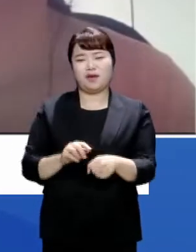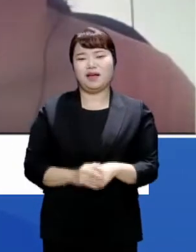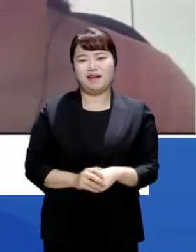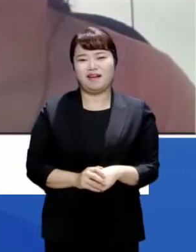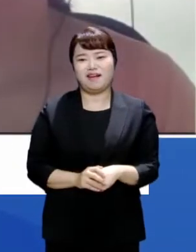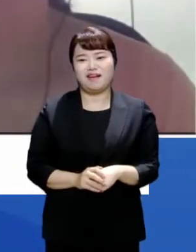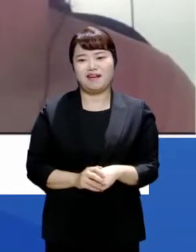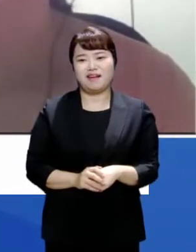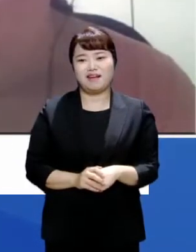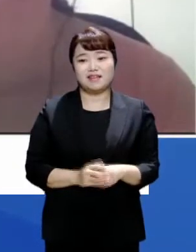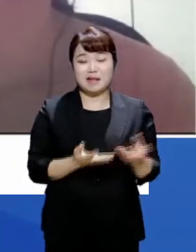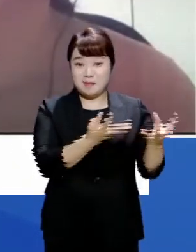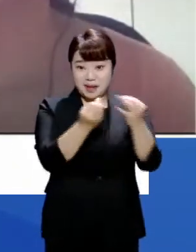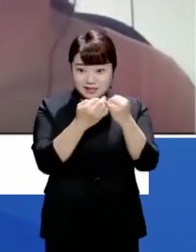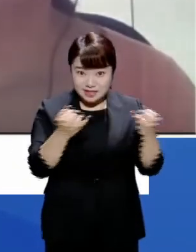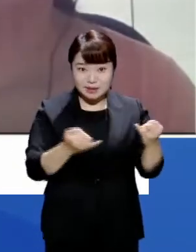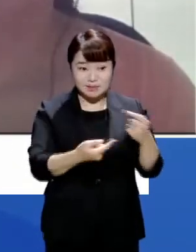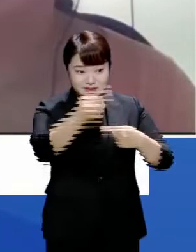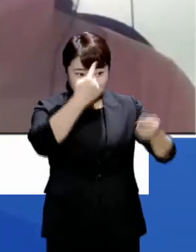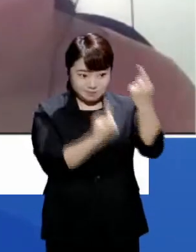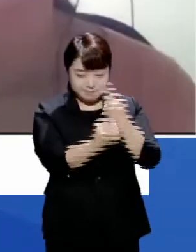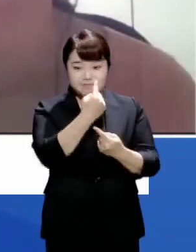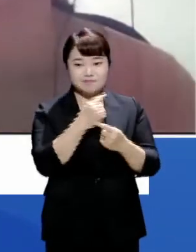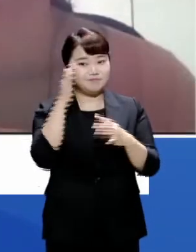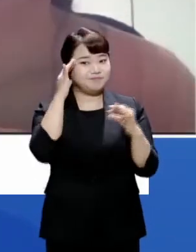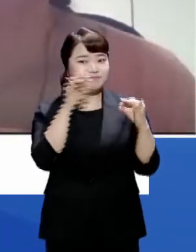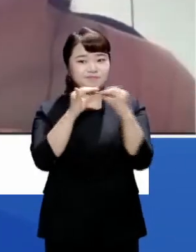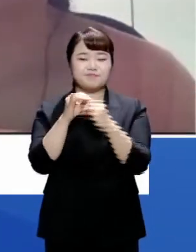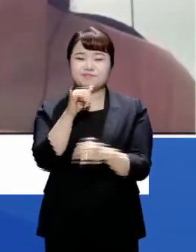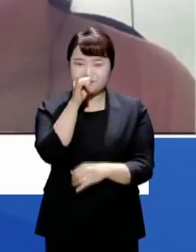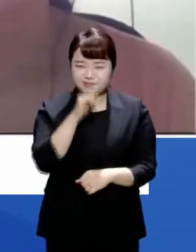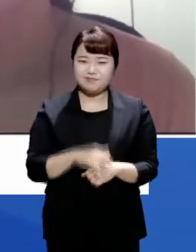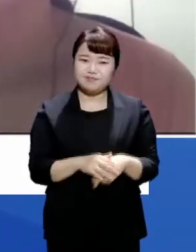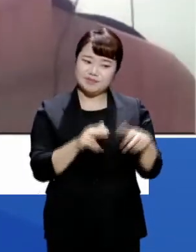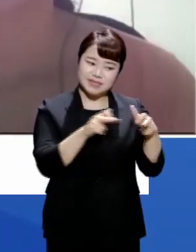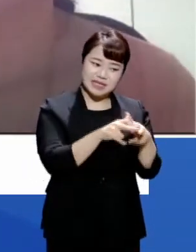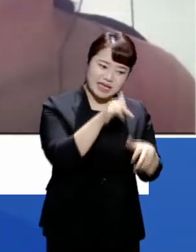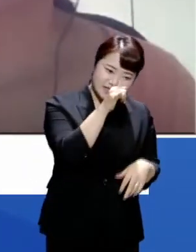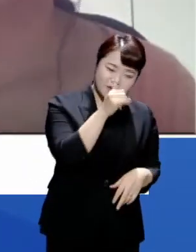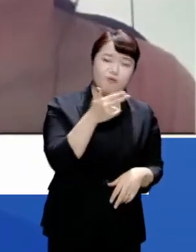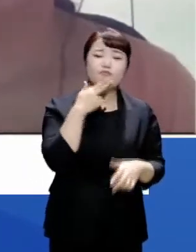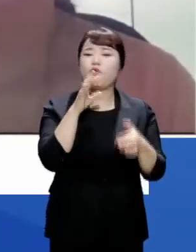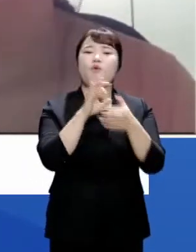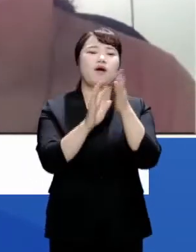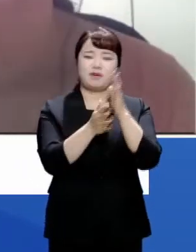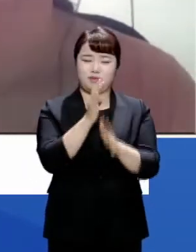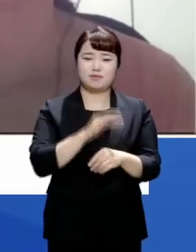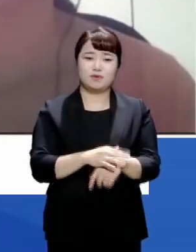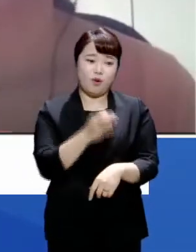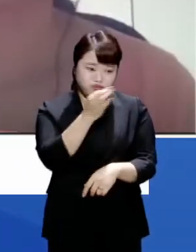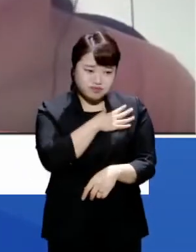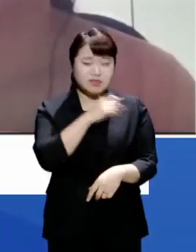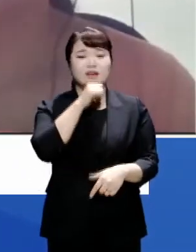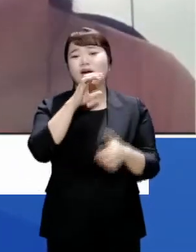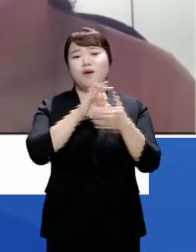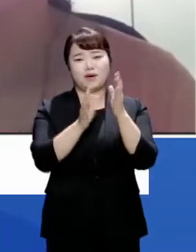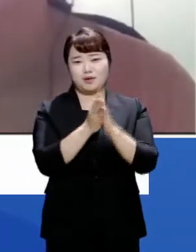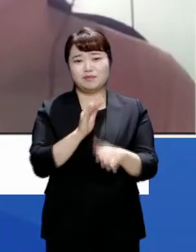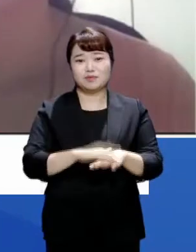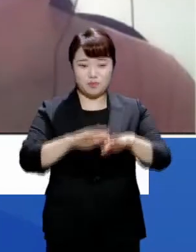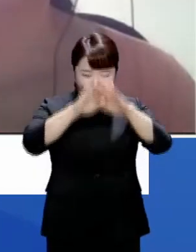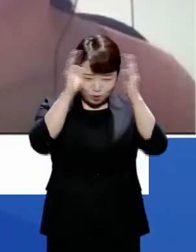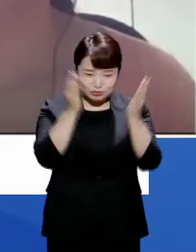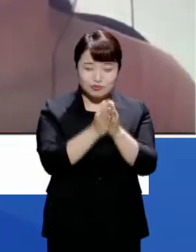또 더 많은 분들이 공감을 해주신 것 같아요. 장애가 있든 없든 가진 게 또 많든 적든 우리는 모두